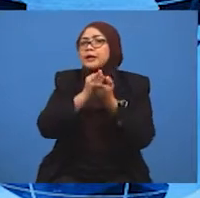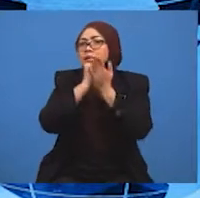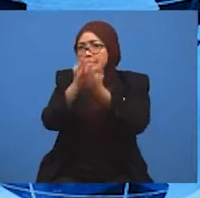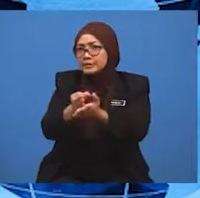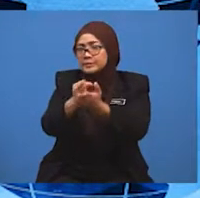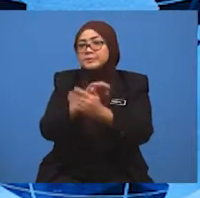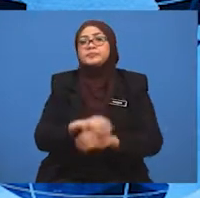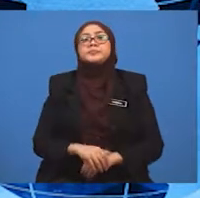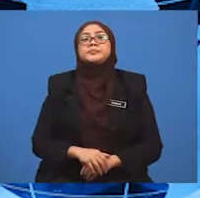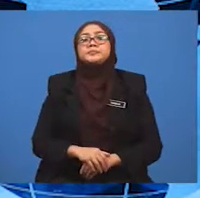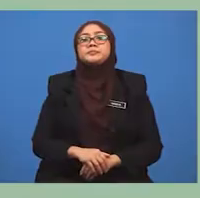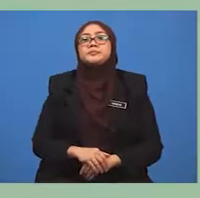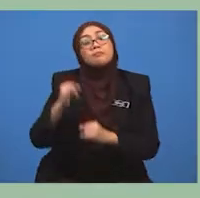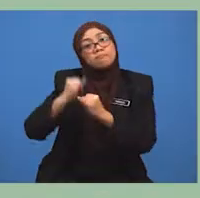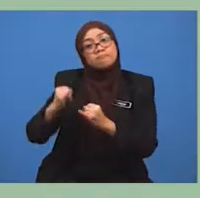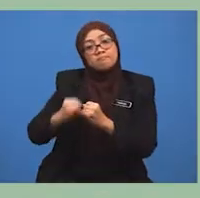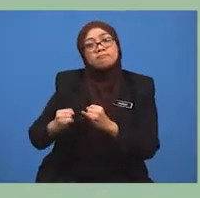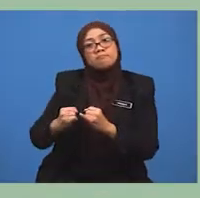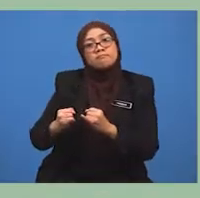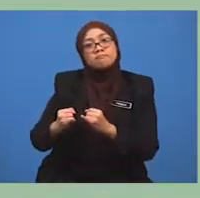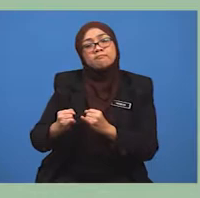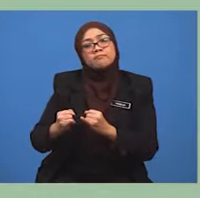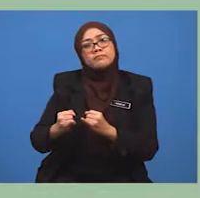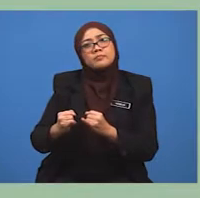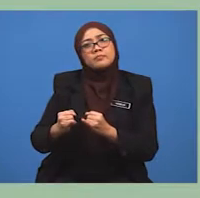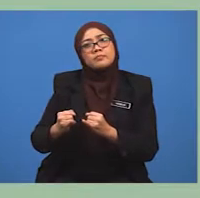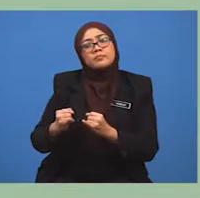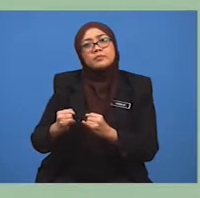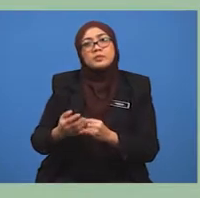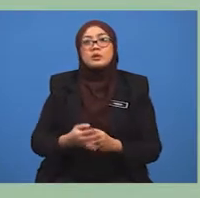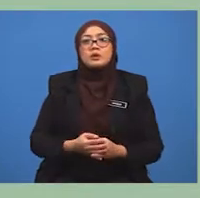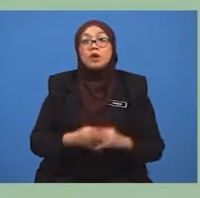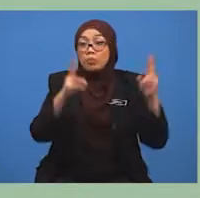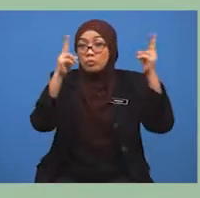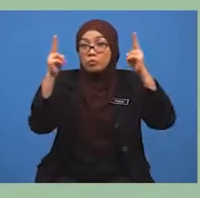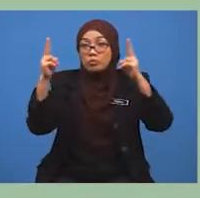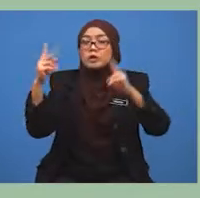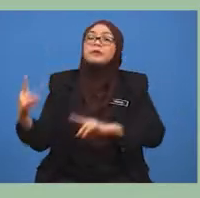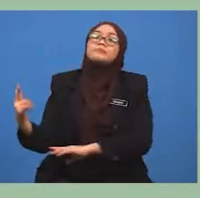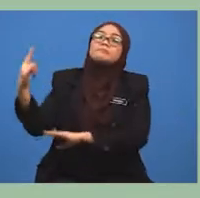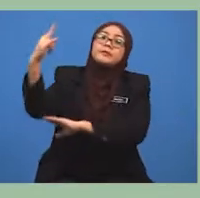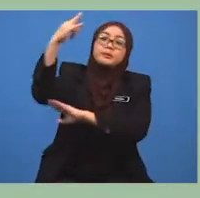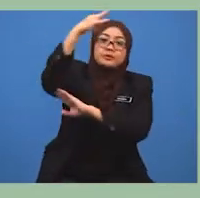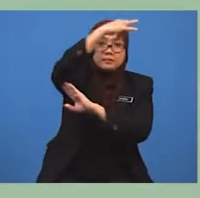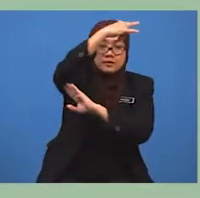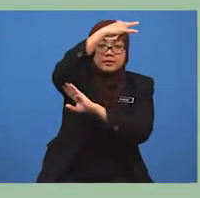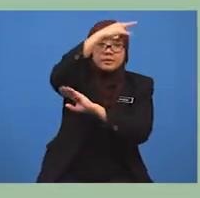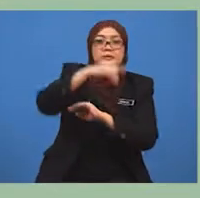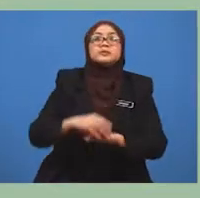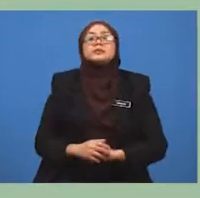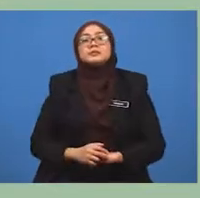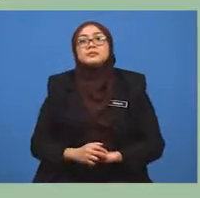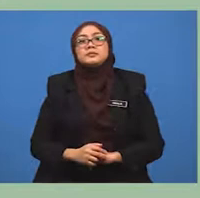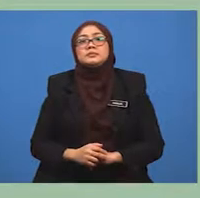akhir sekali ialah pengangkutan awam udara iaitu kapal terbang. Pengangkutan